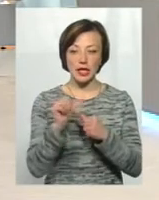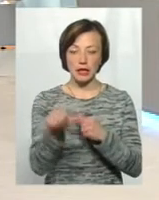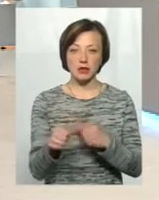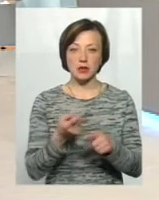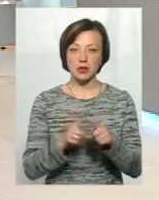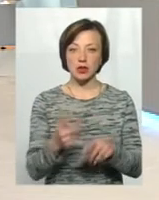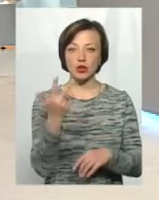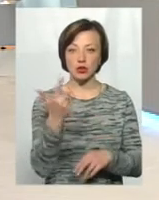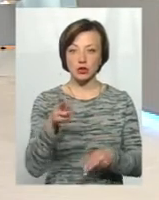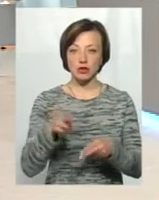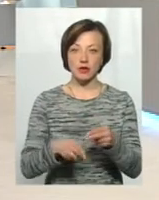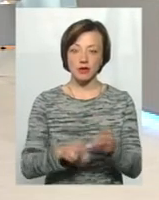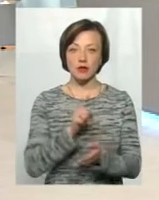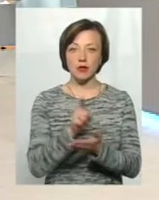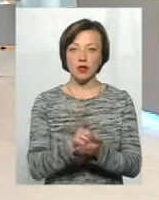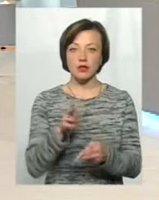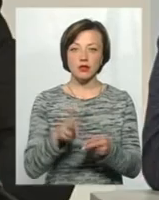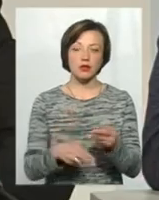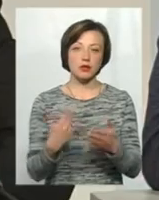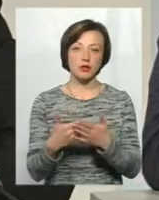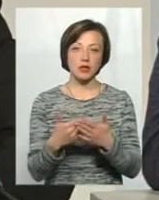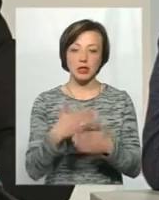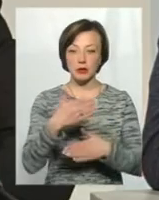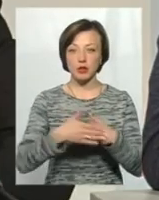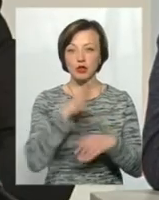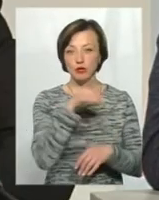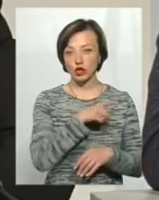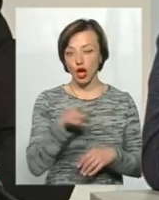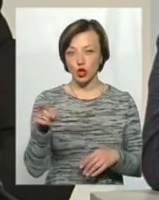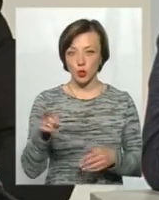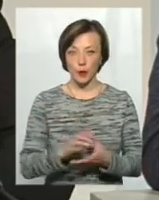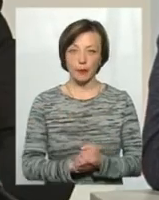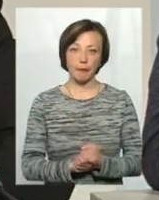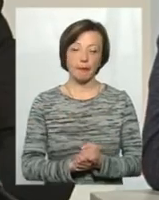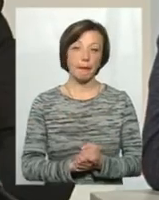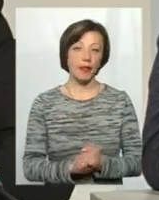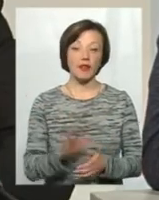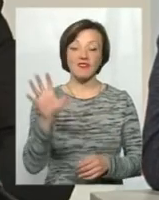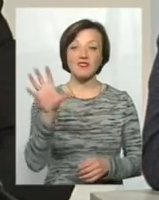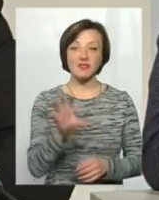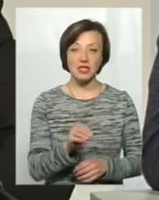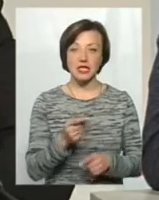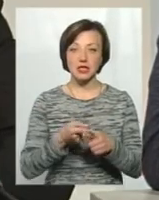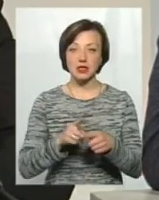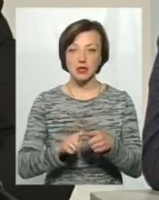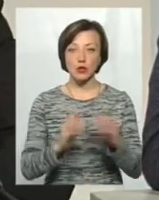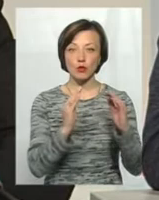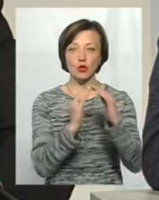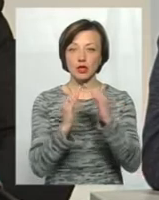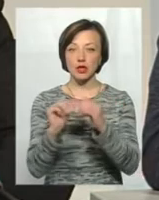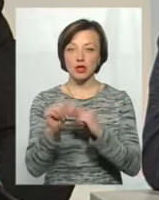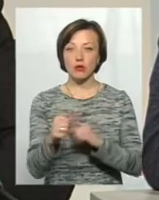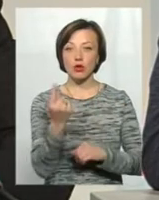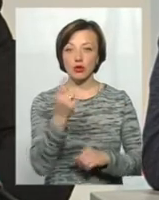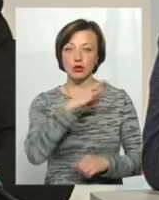трьох завершених, ще три мають бути завершені в найближчий час. То практично всі ці будинки, крім одного,